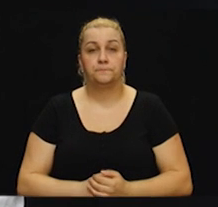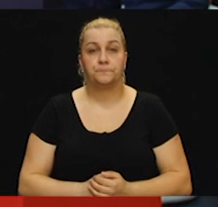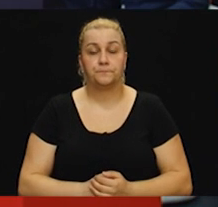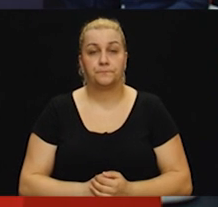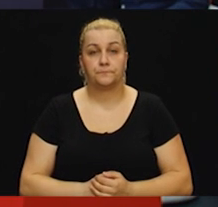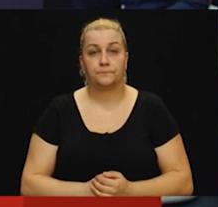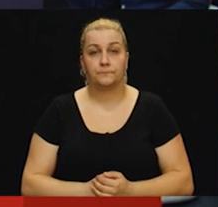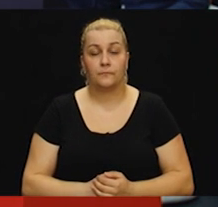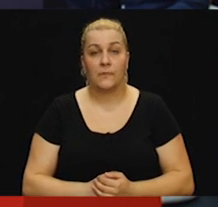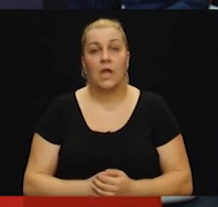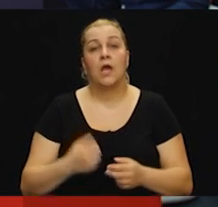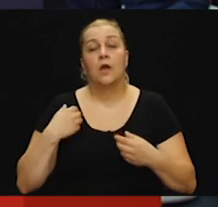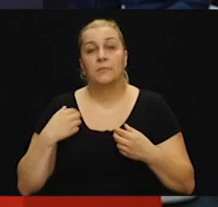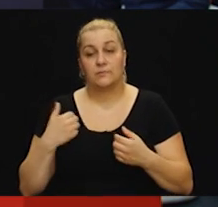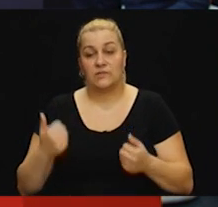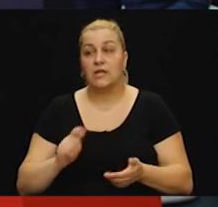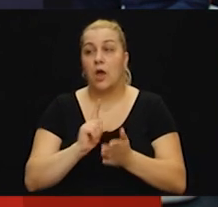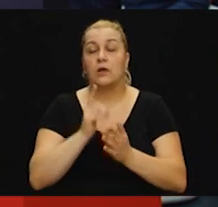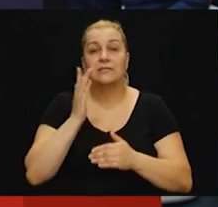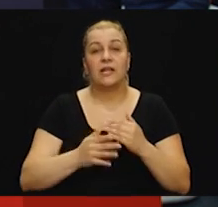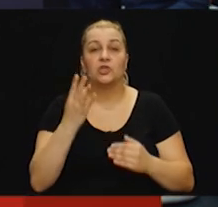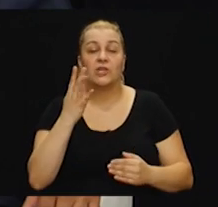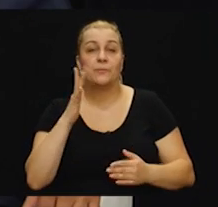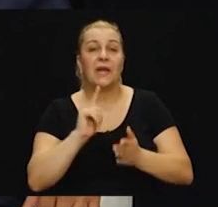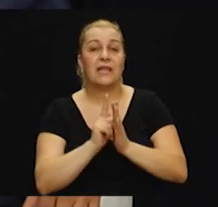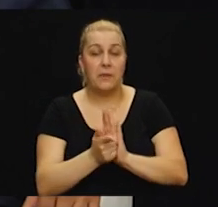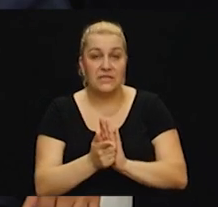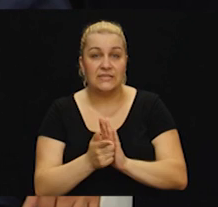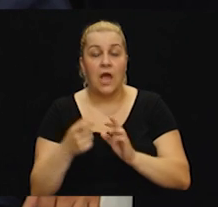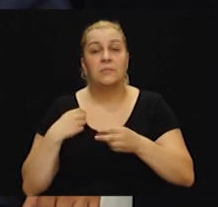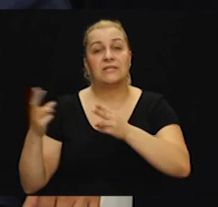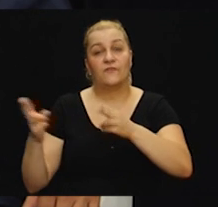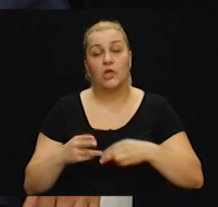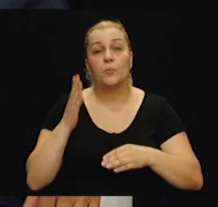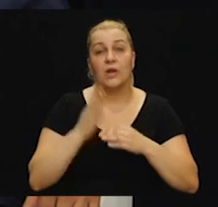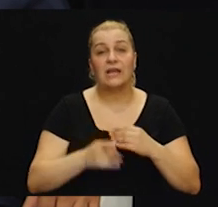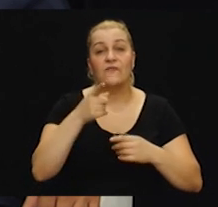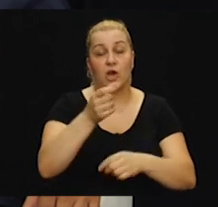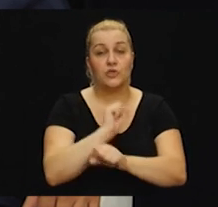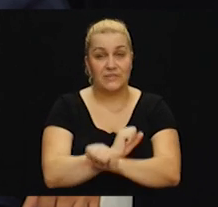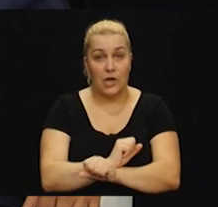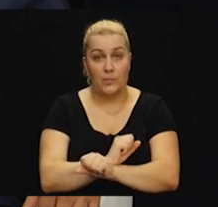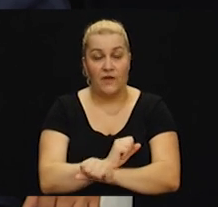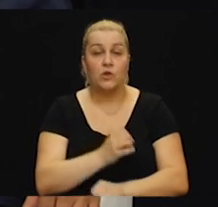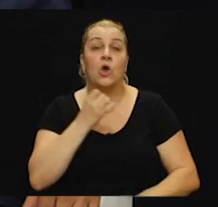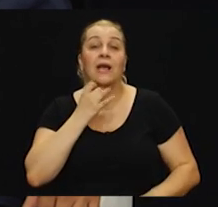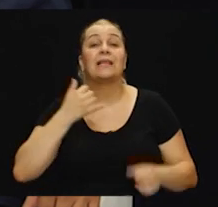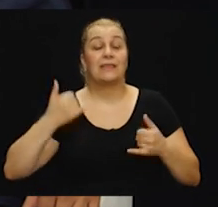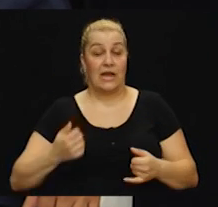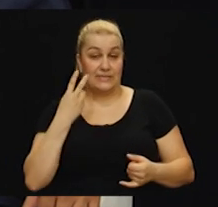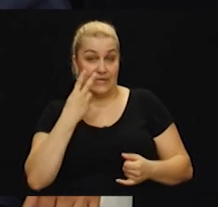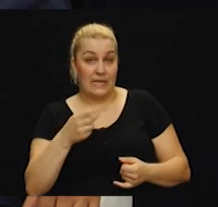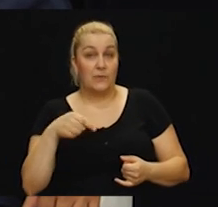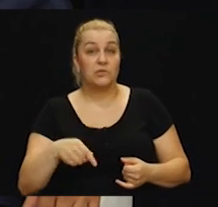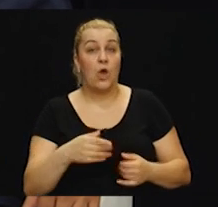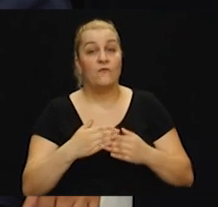Da, vraćamo se u posljednje smo četvr-petnje emisije, vraćamo se na kraj o vašem zarobljavanju. Ronald, kada danas gledamo sa ove